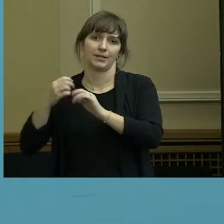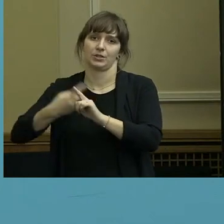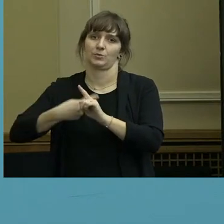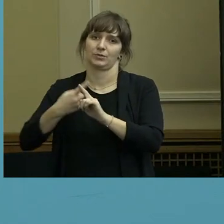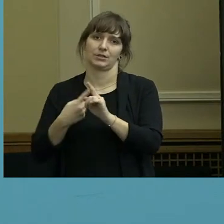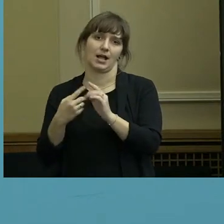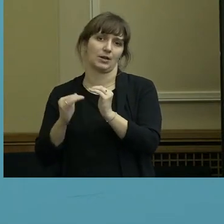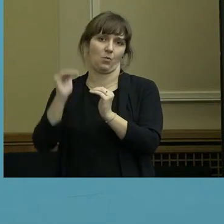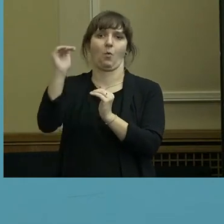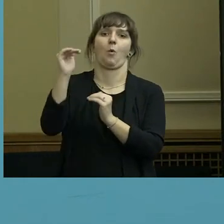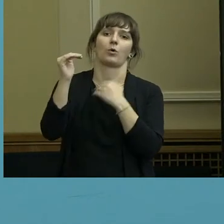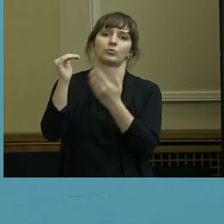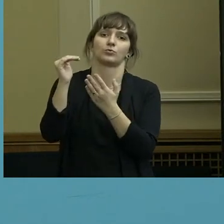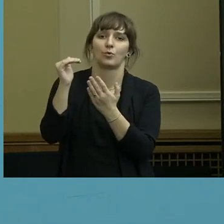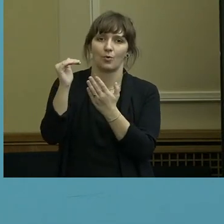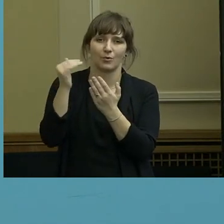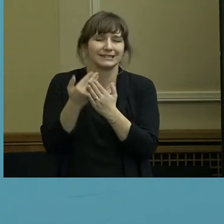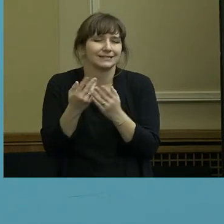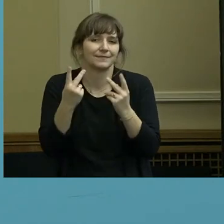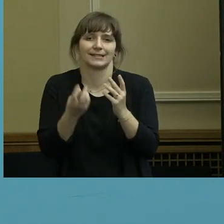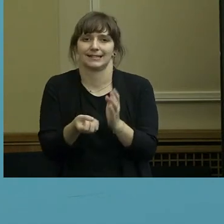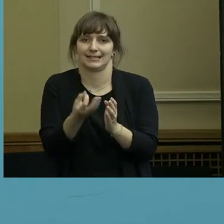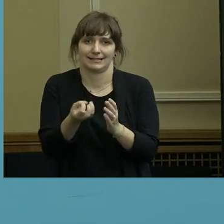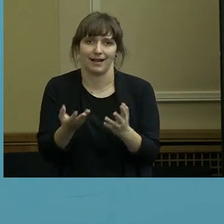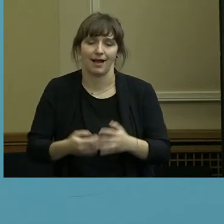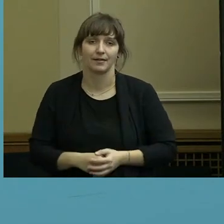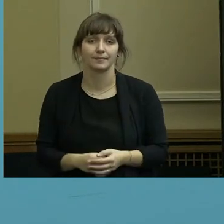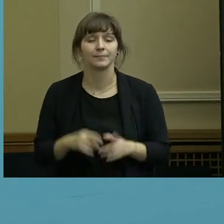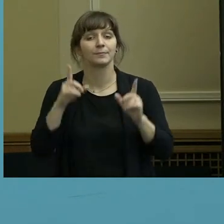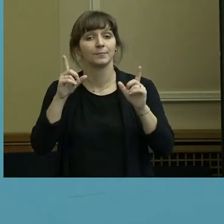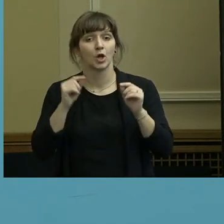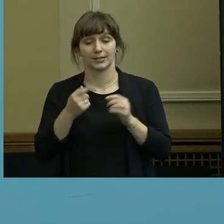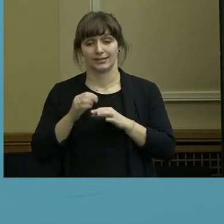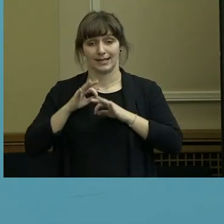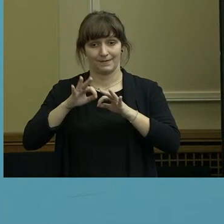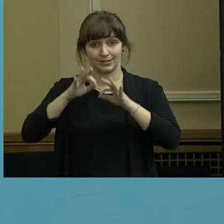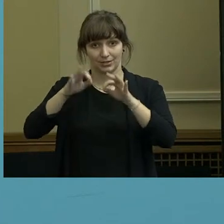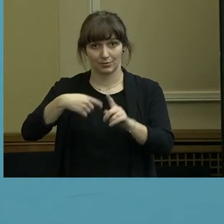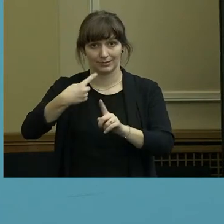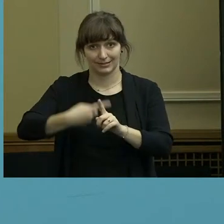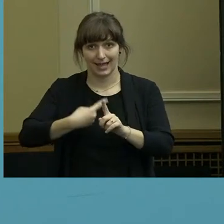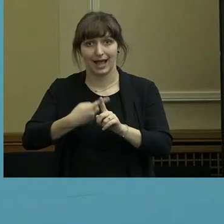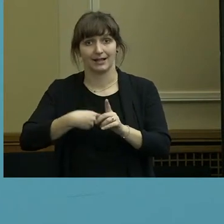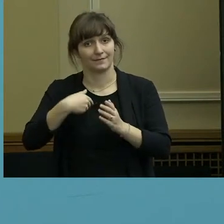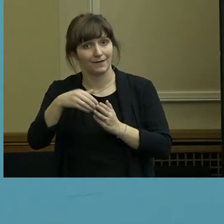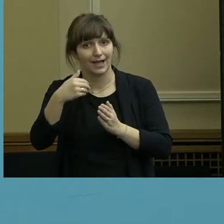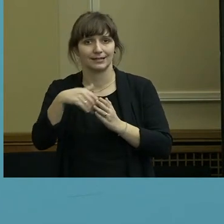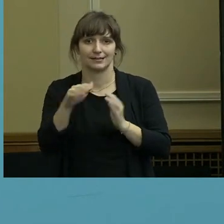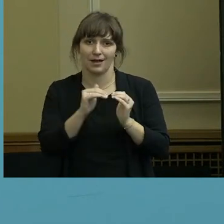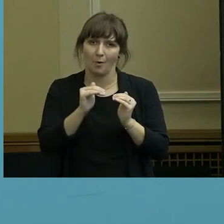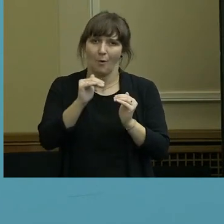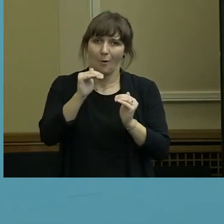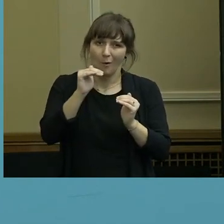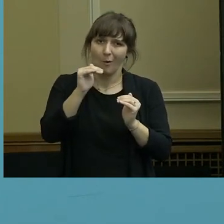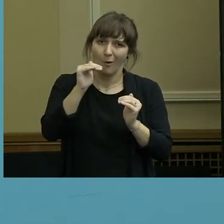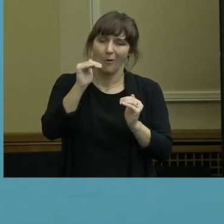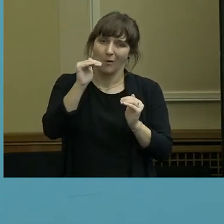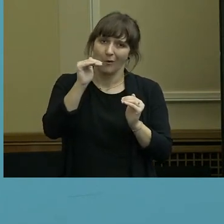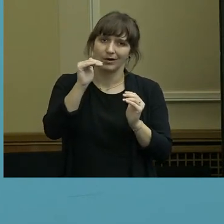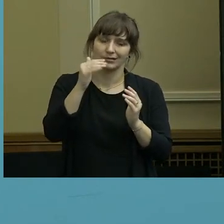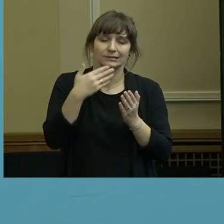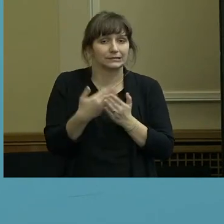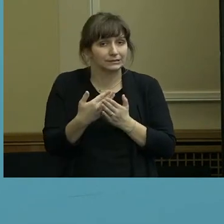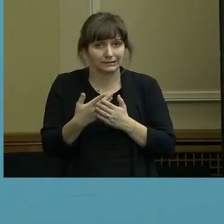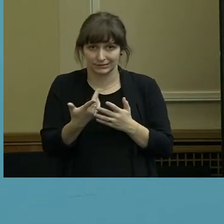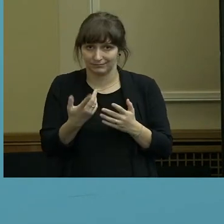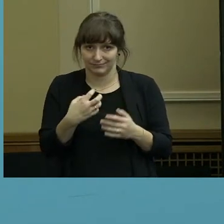Ich glaube, das ist das wichtige Signal. Das heißt, wenn die Infektionsziffern weiter in dieser Größenordnung sind, dann wird der Senat sie